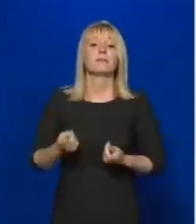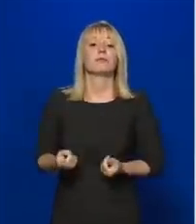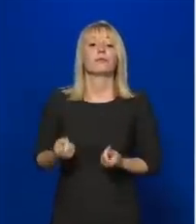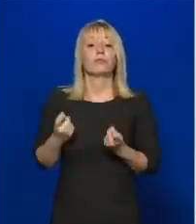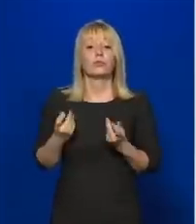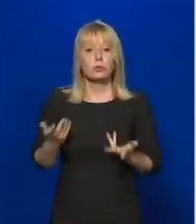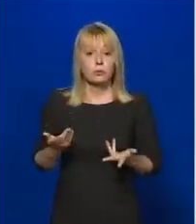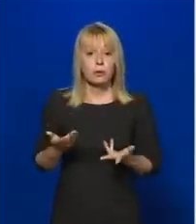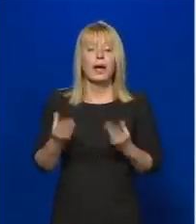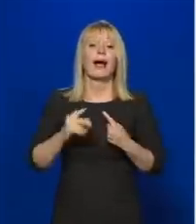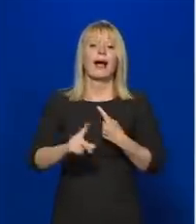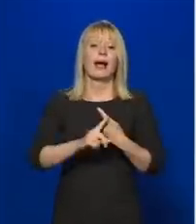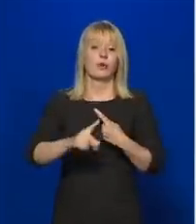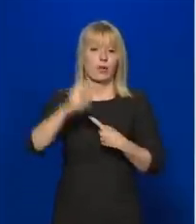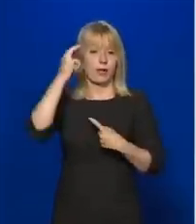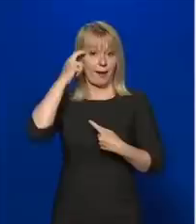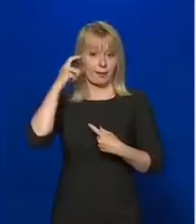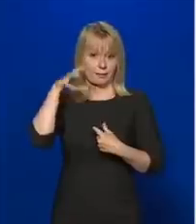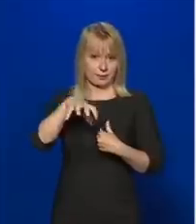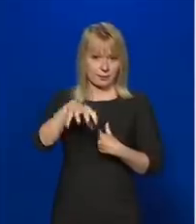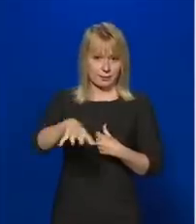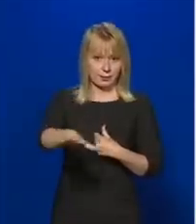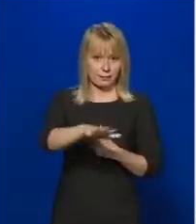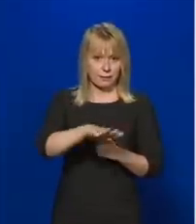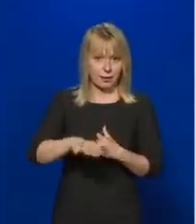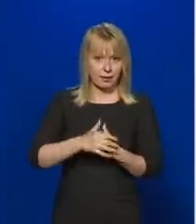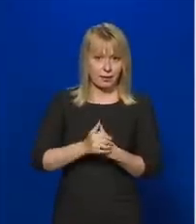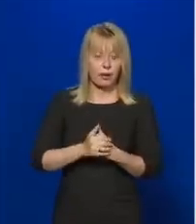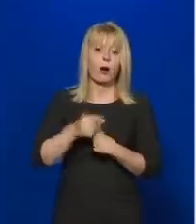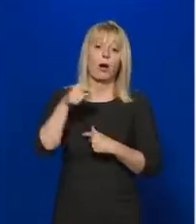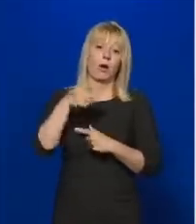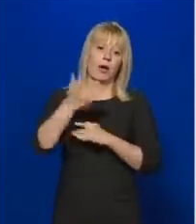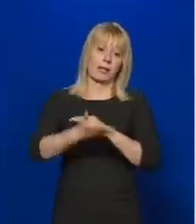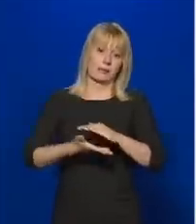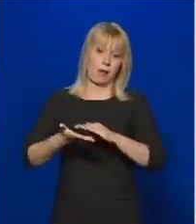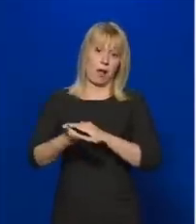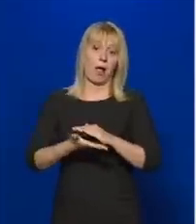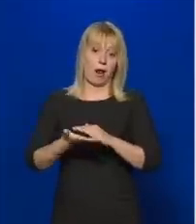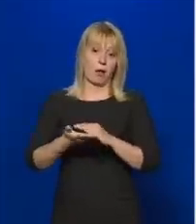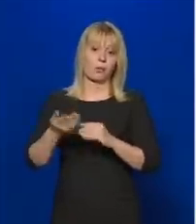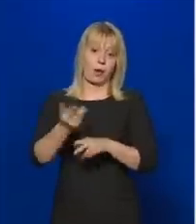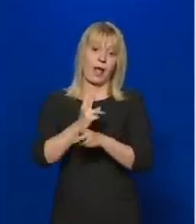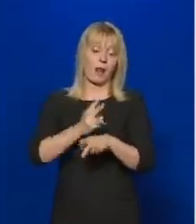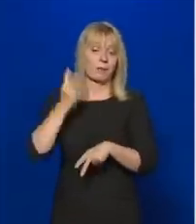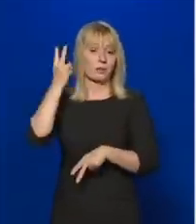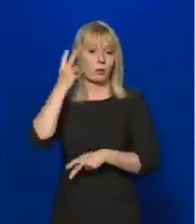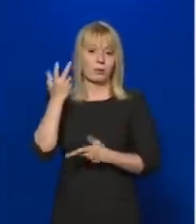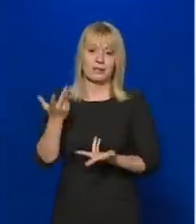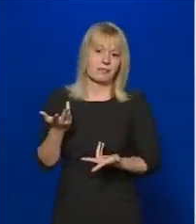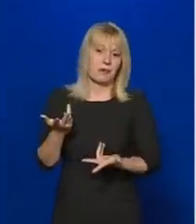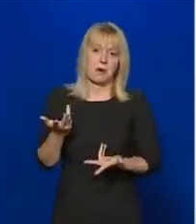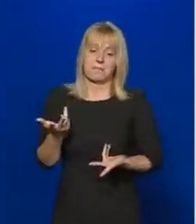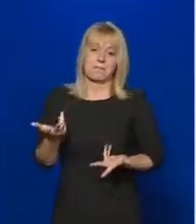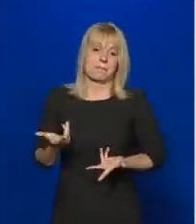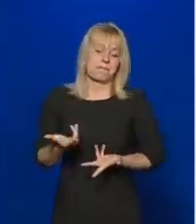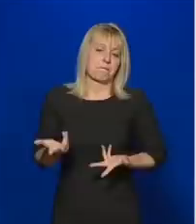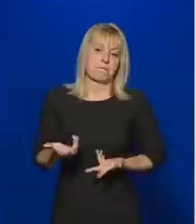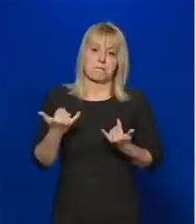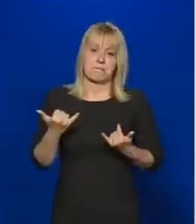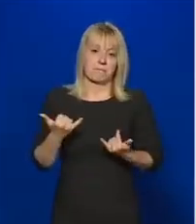hányan járnak egy adott intézménybe. Ha most ezen alapulna az állami normatíva, akkor az gyakorlatilag